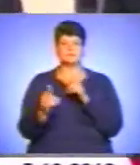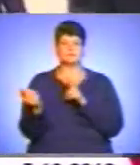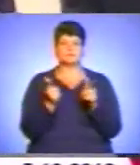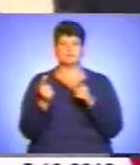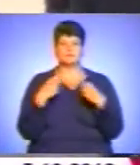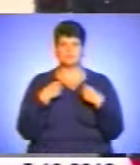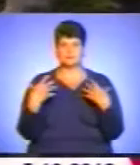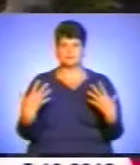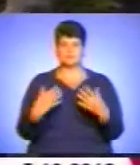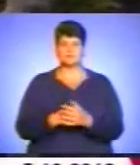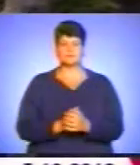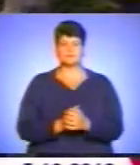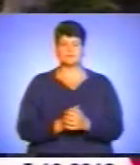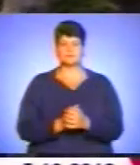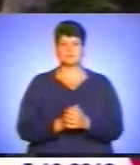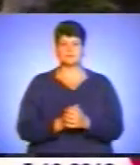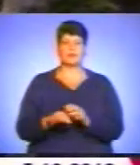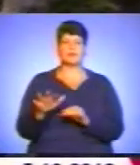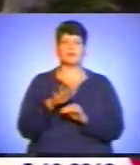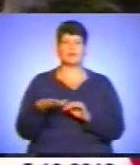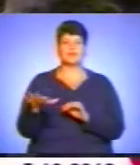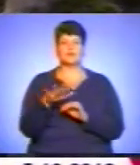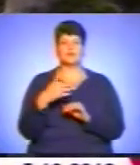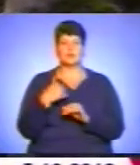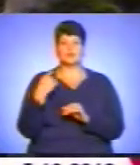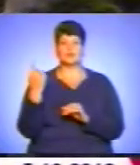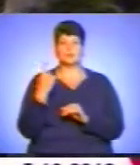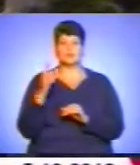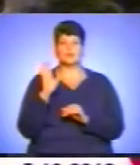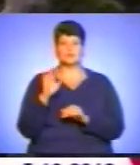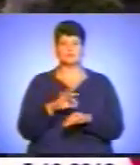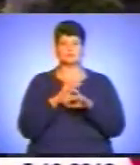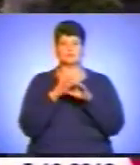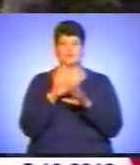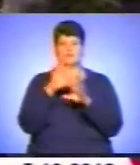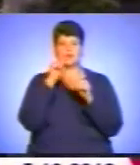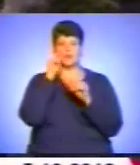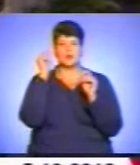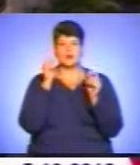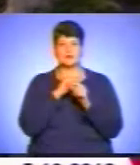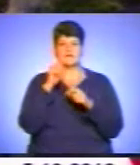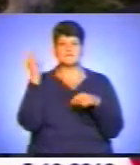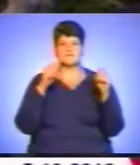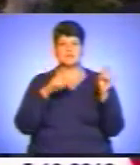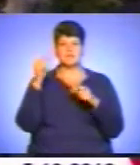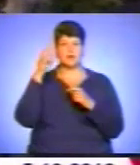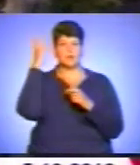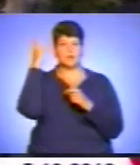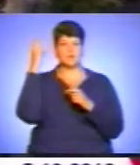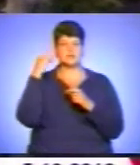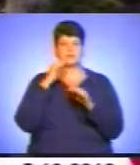святкування. На території нашої області буде проходити всеукраїнський фестиваль козацької